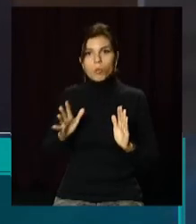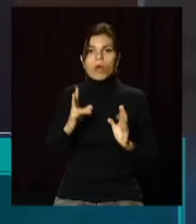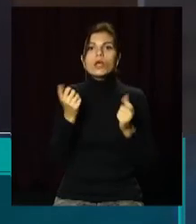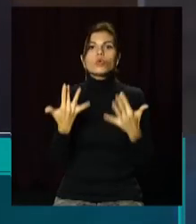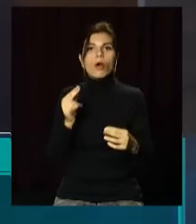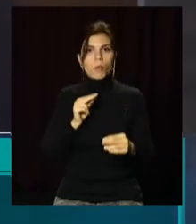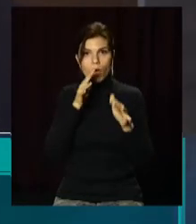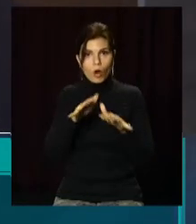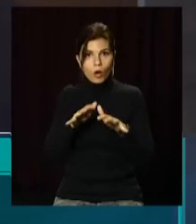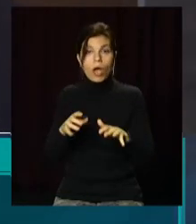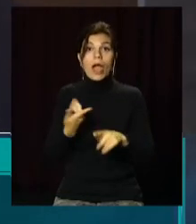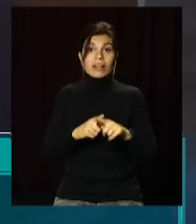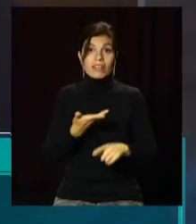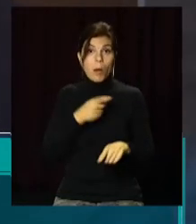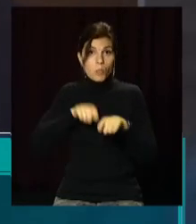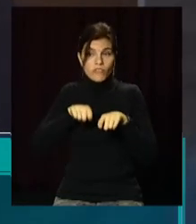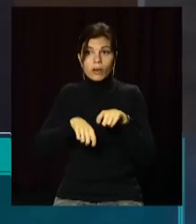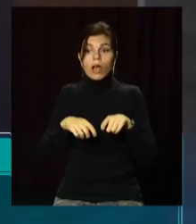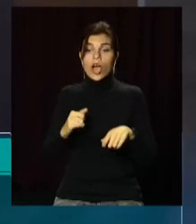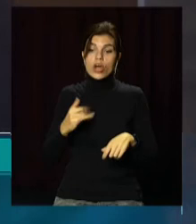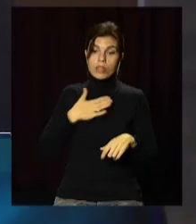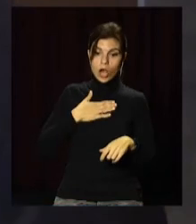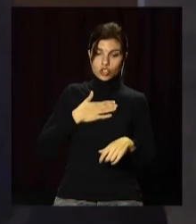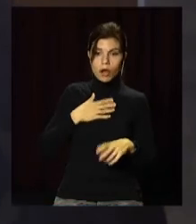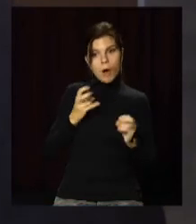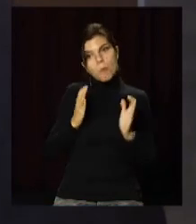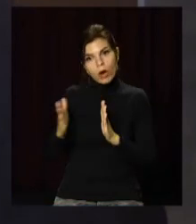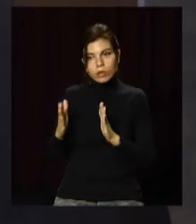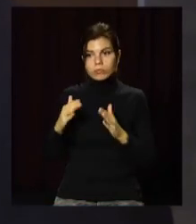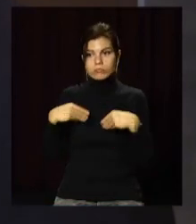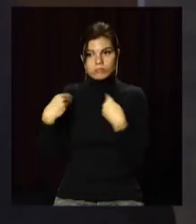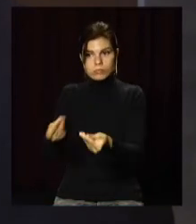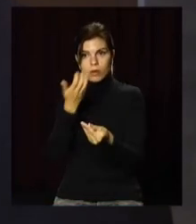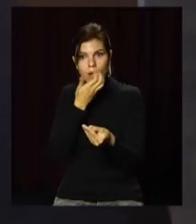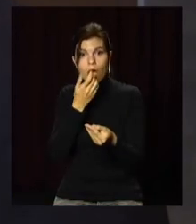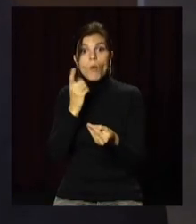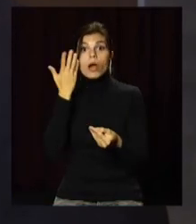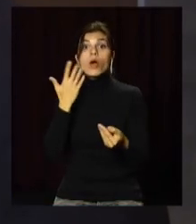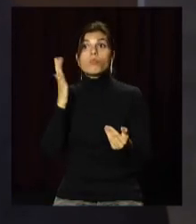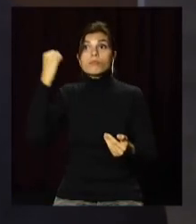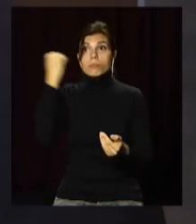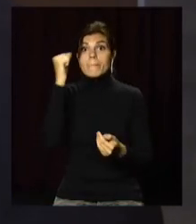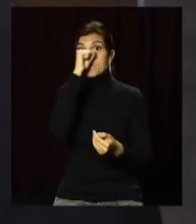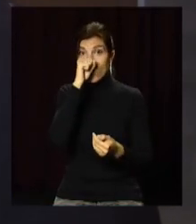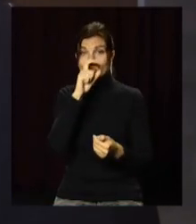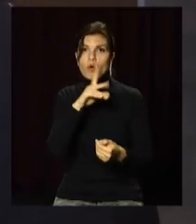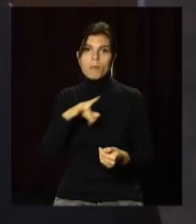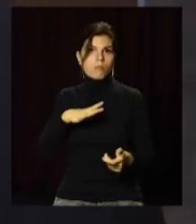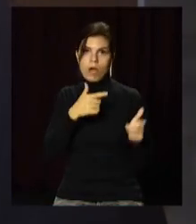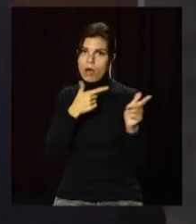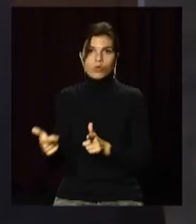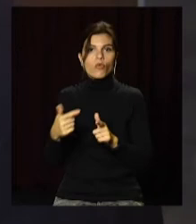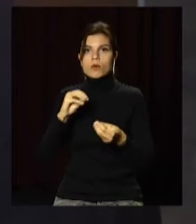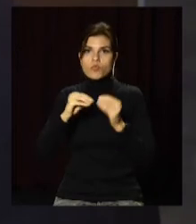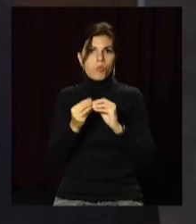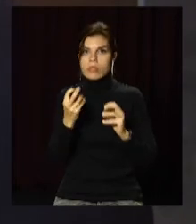готова. І це нам дозволить перевірити і нашу сію. Щоб у період, поки що не сподівали морозу, ми могли підготуватися